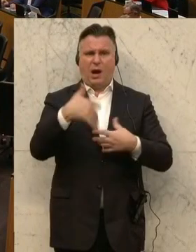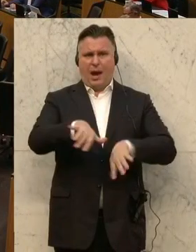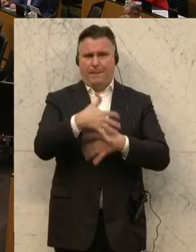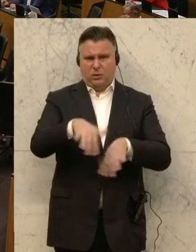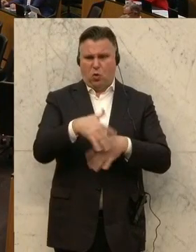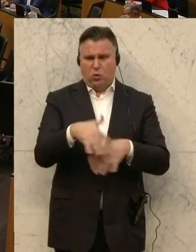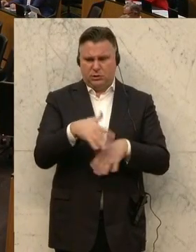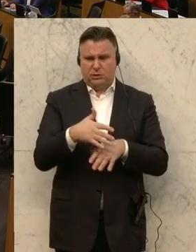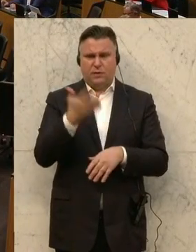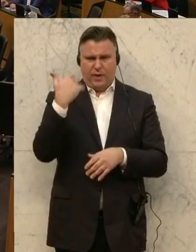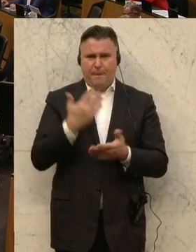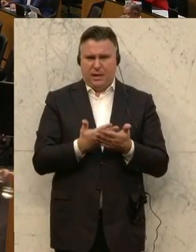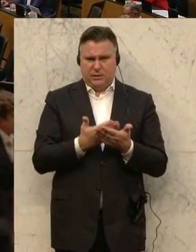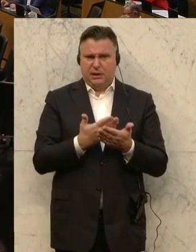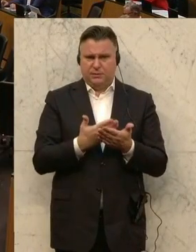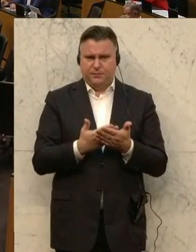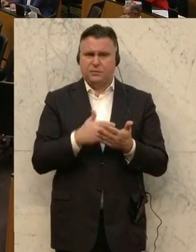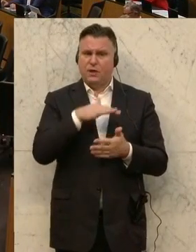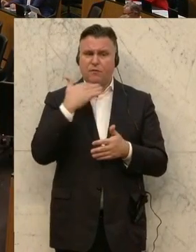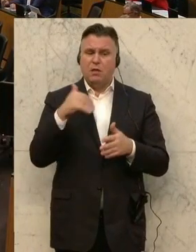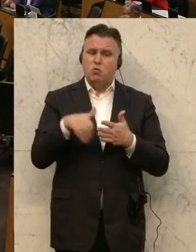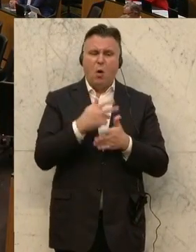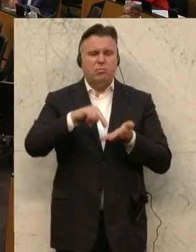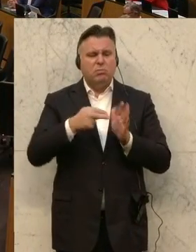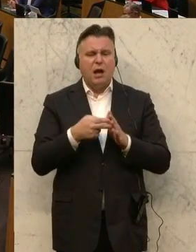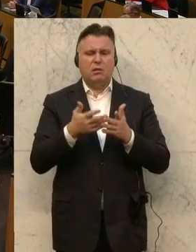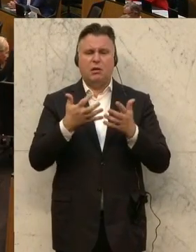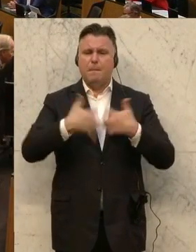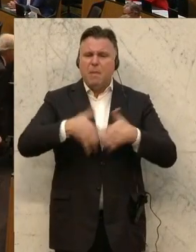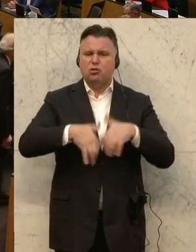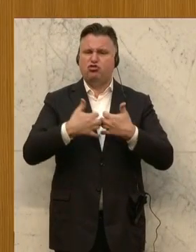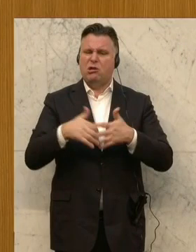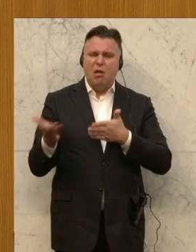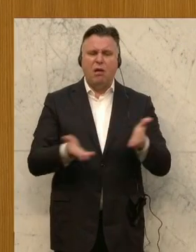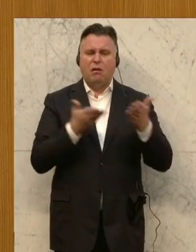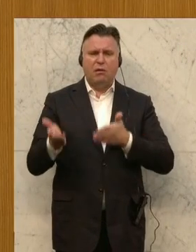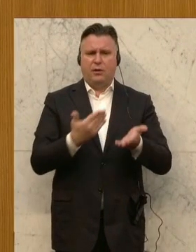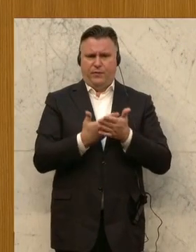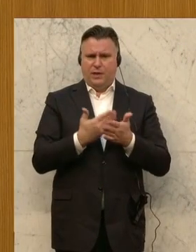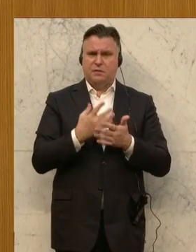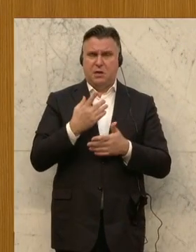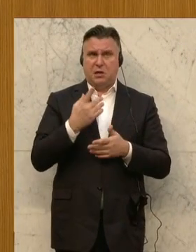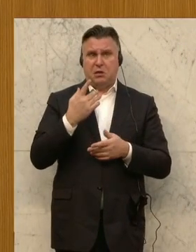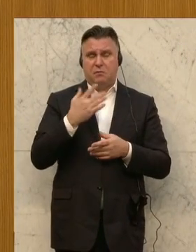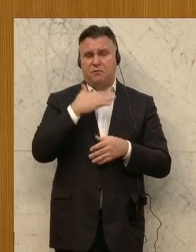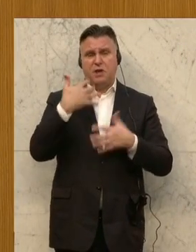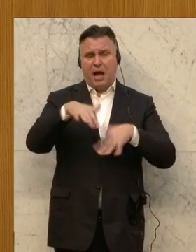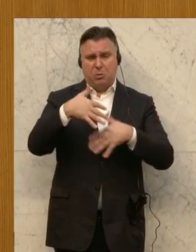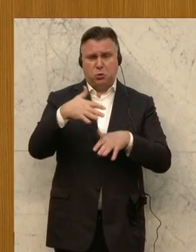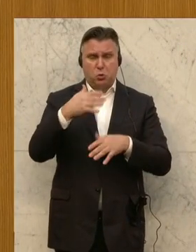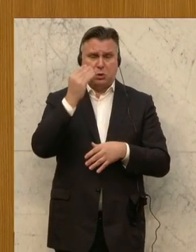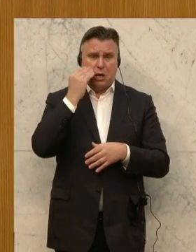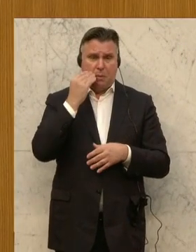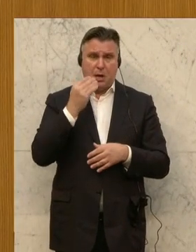rasch fortschreitende Automatisierung in den Betrieben. Die Angst war völlig